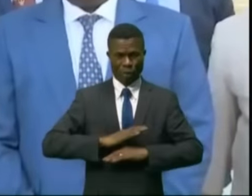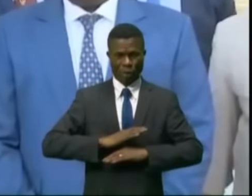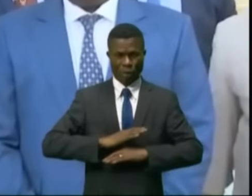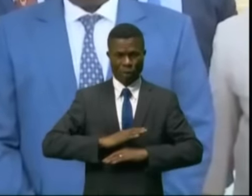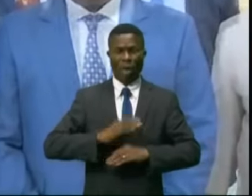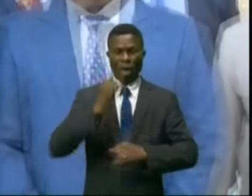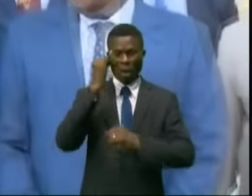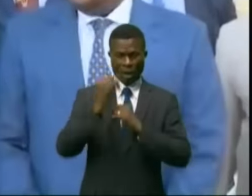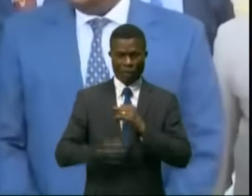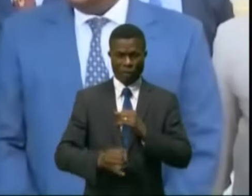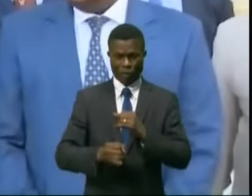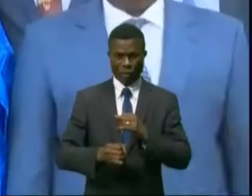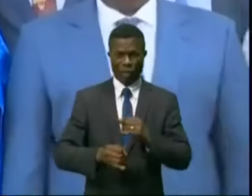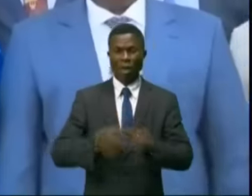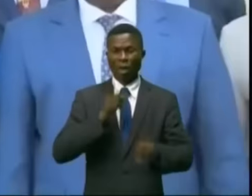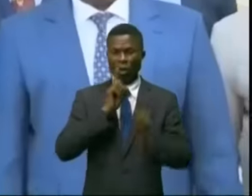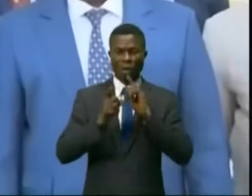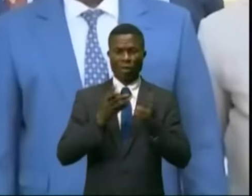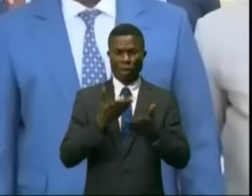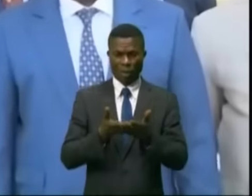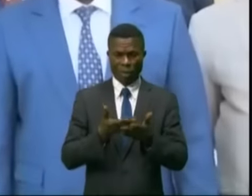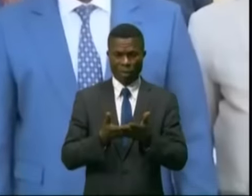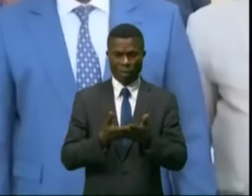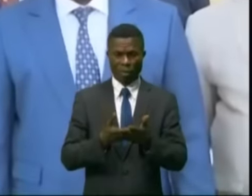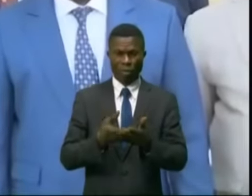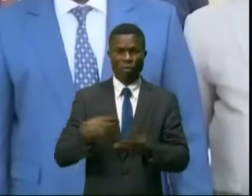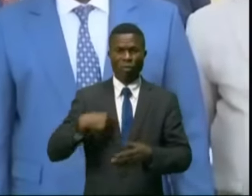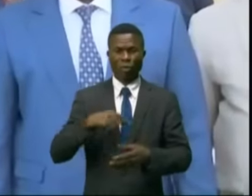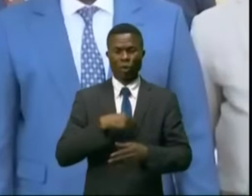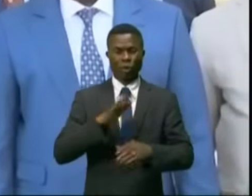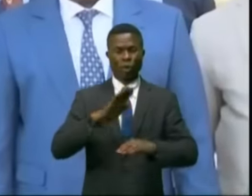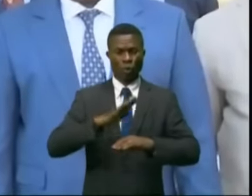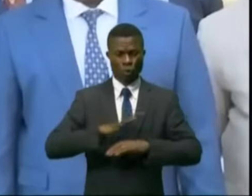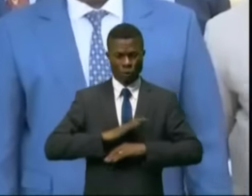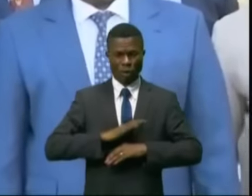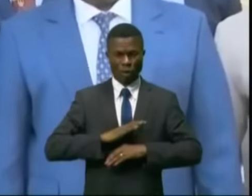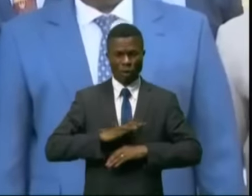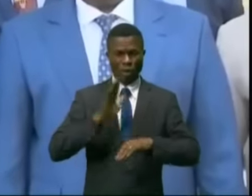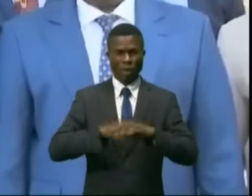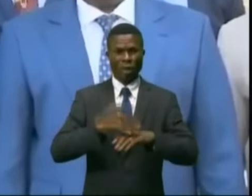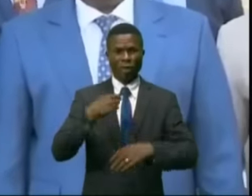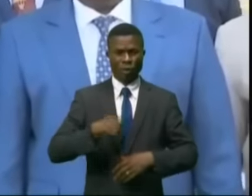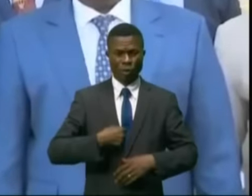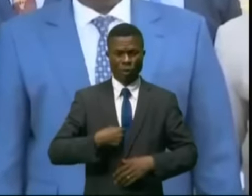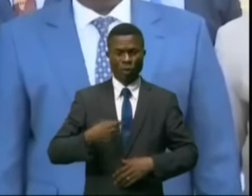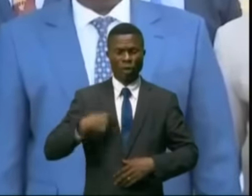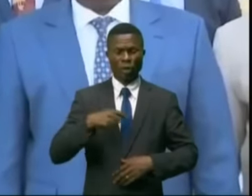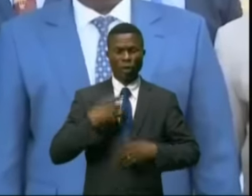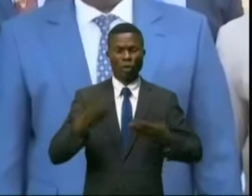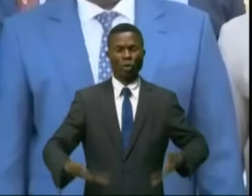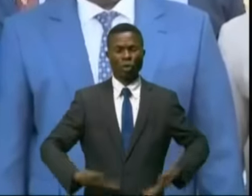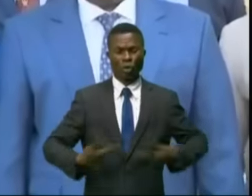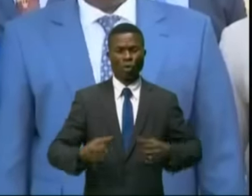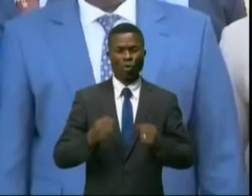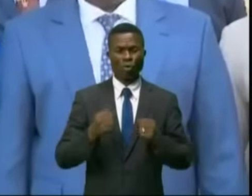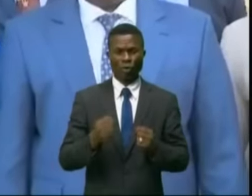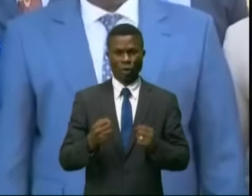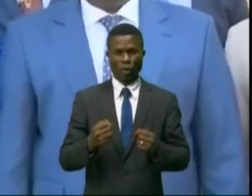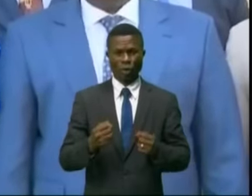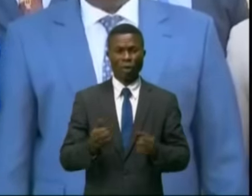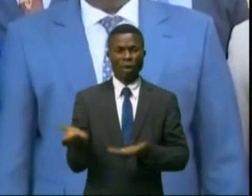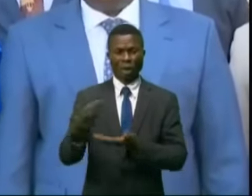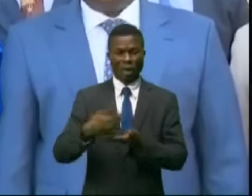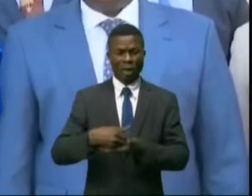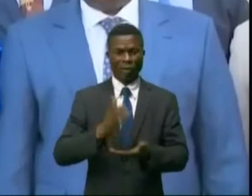sortir des discussions. Je sors avec une note de satisfaction et nous sommes très heureux et contents de revenir